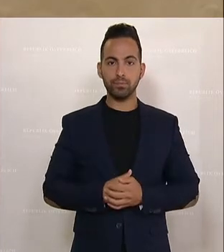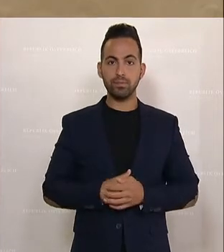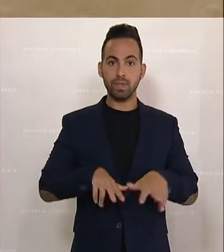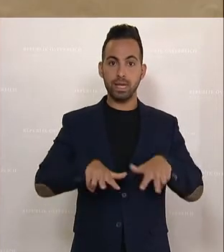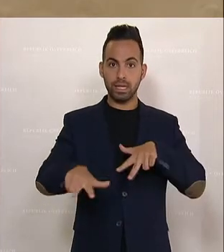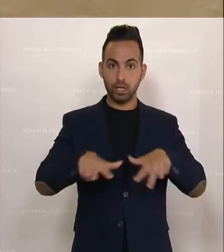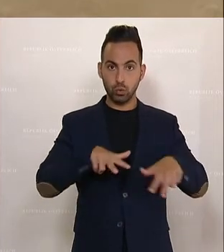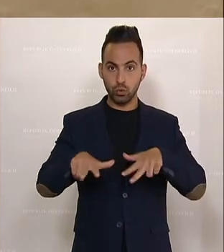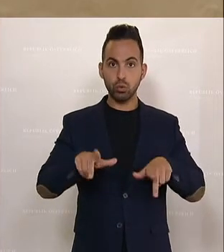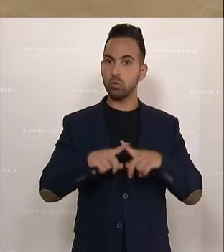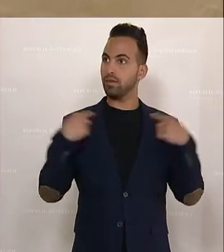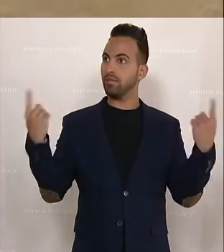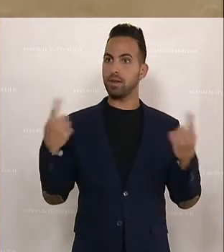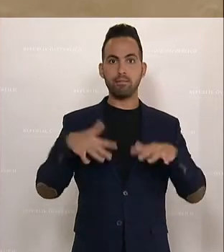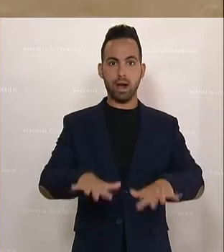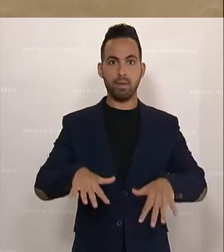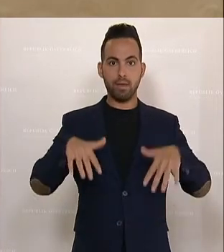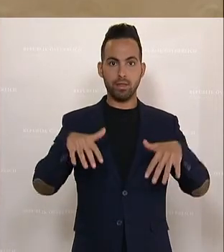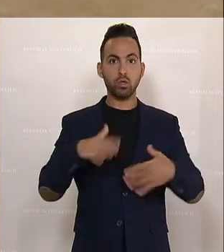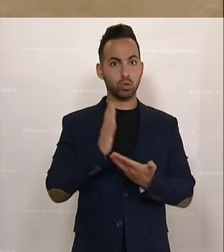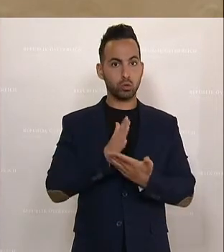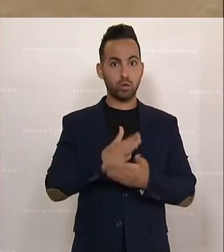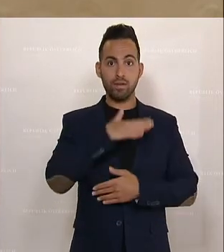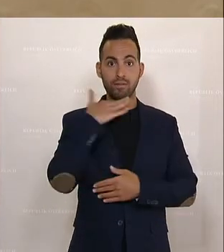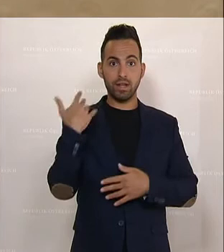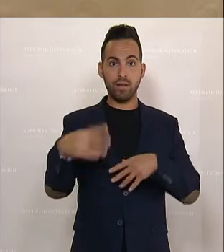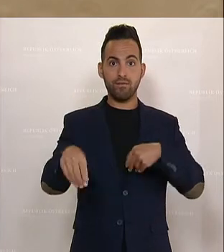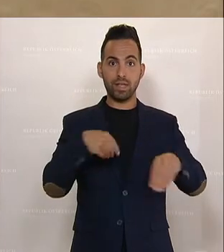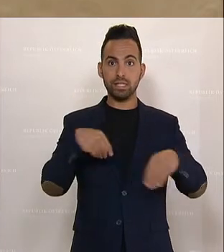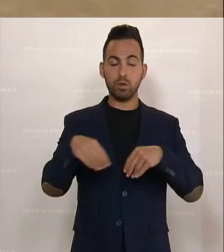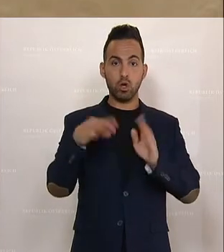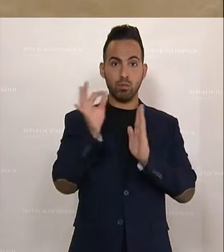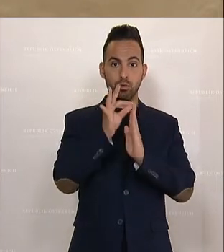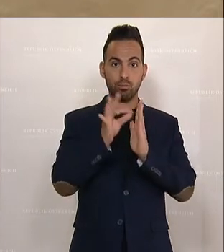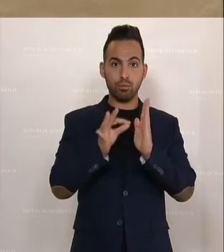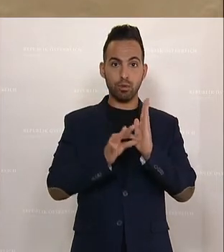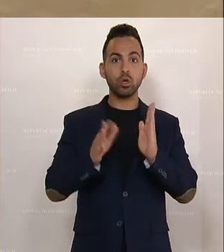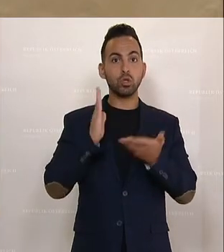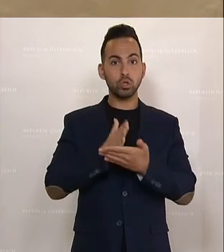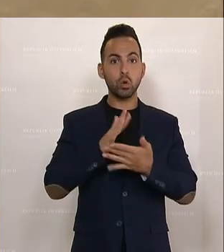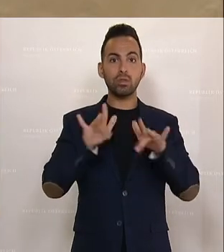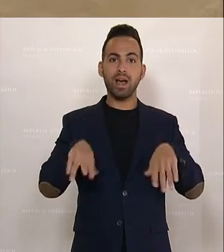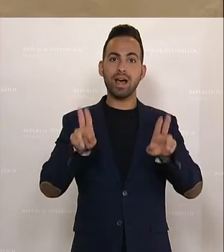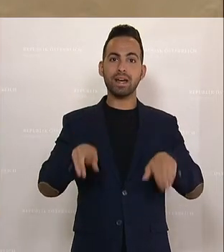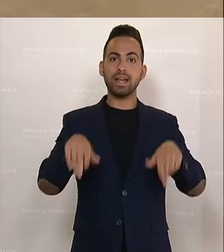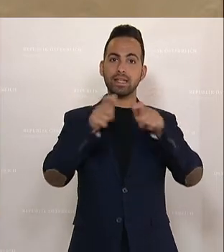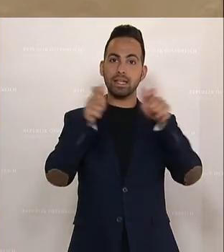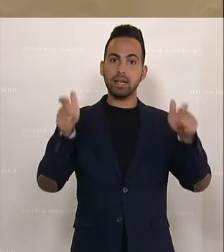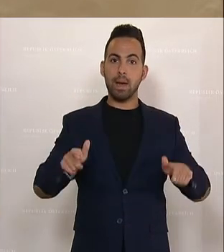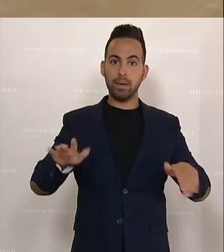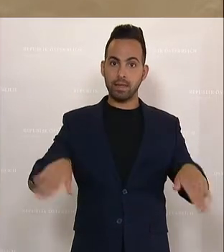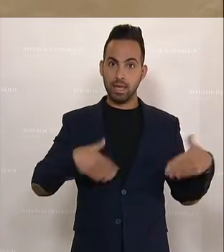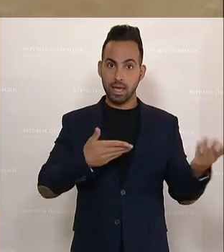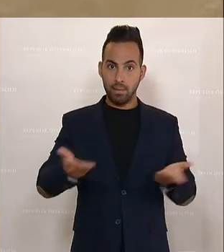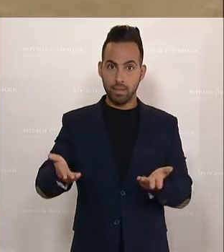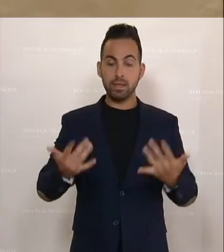und wir als Parlament haben schon für viele dieser Flexibilisierungsmöglichkeiten den rechtlichen Rahmen geschaffen. Und